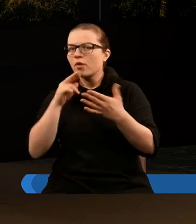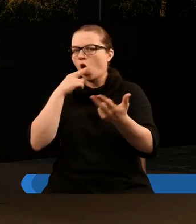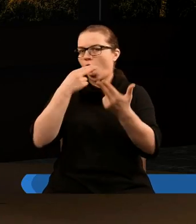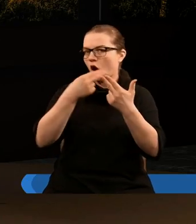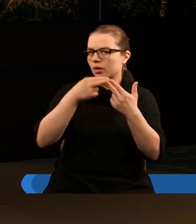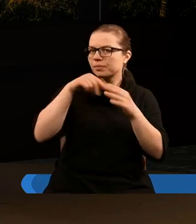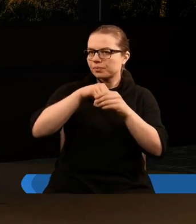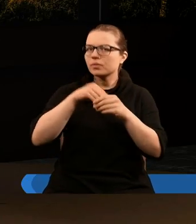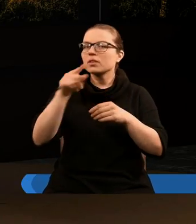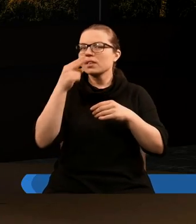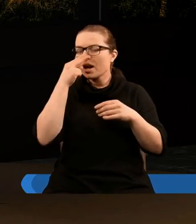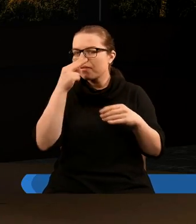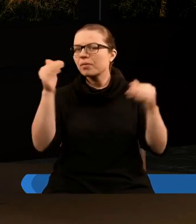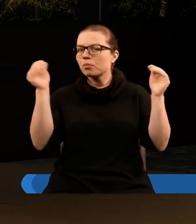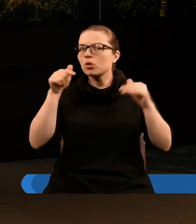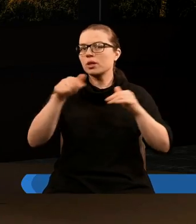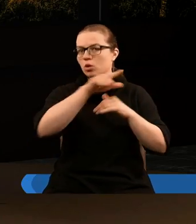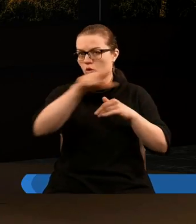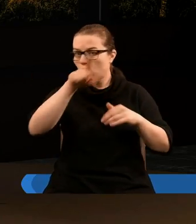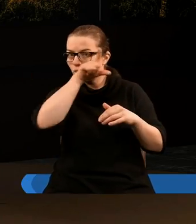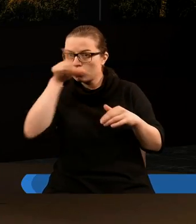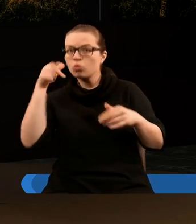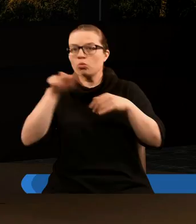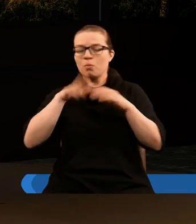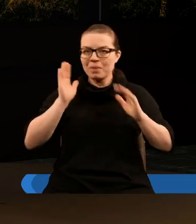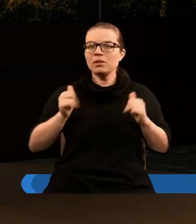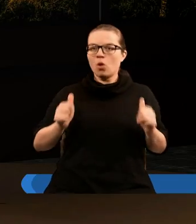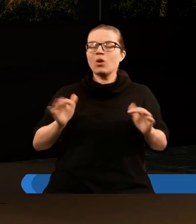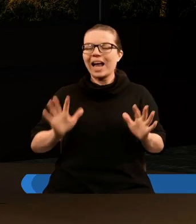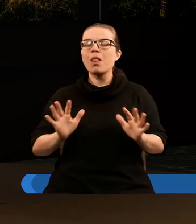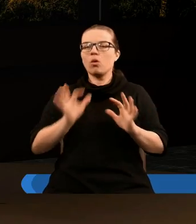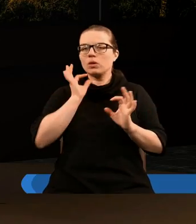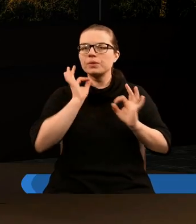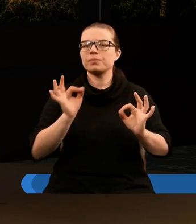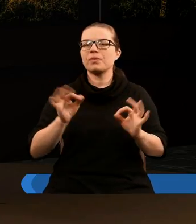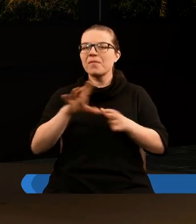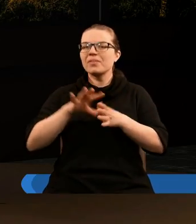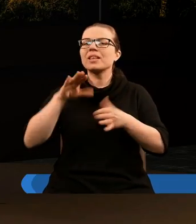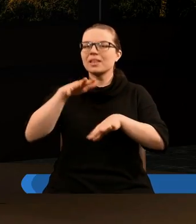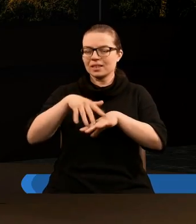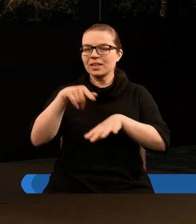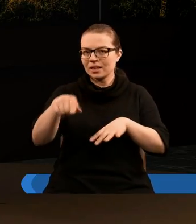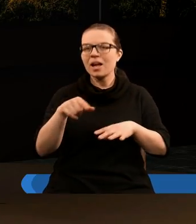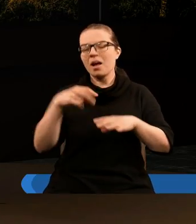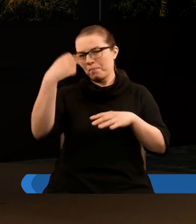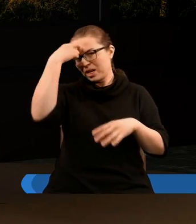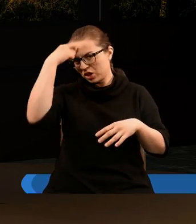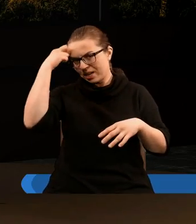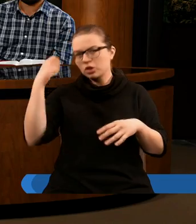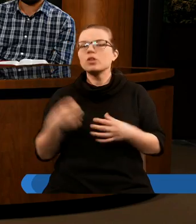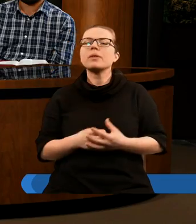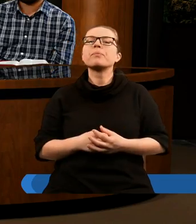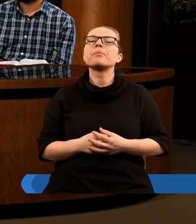na to pytanie. On wskazuje właśnie na tych ludzi, którzy się ostaną w trakcie tej szóstej pieczęci.